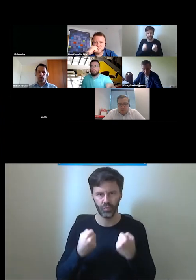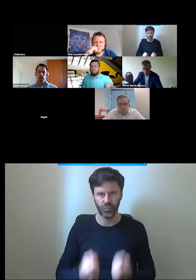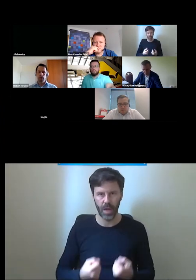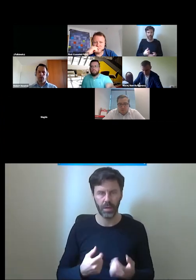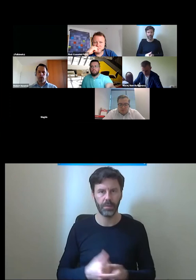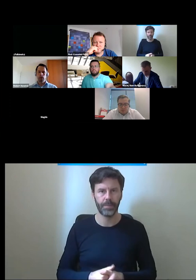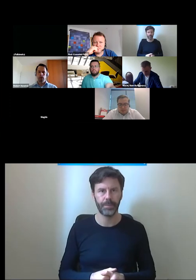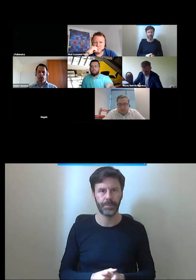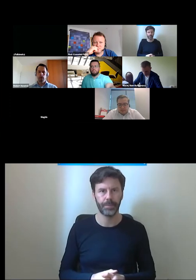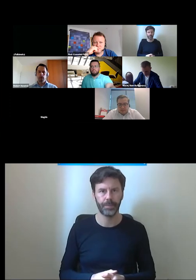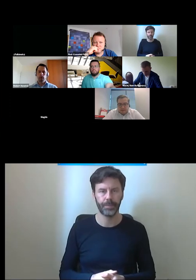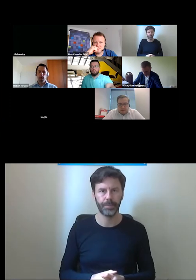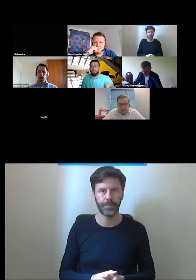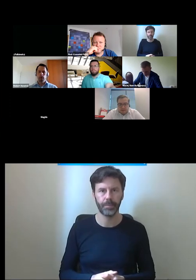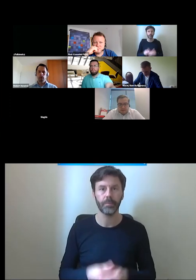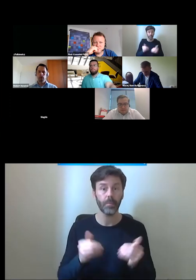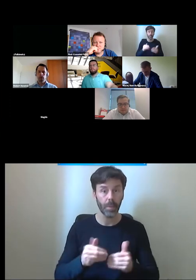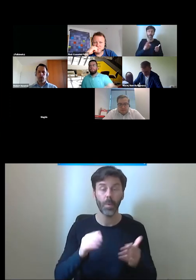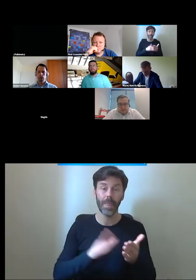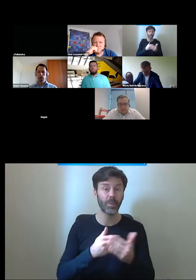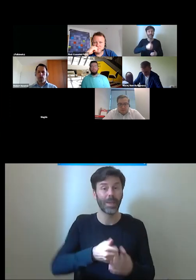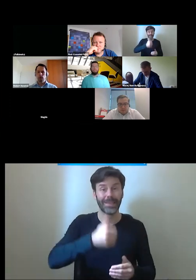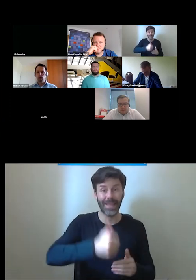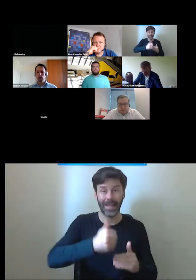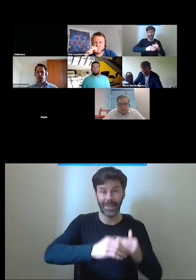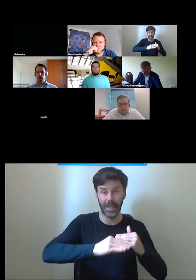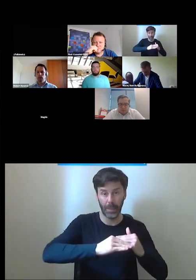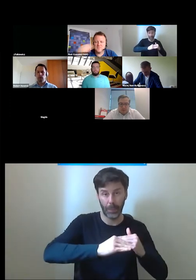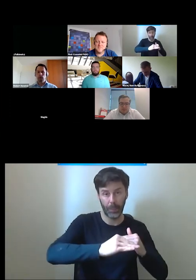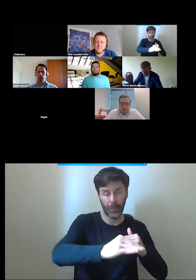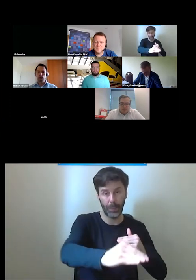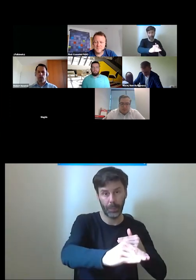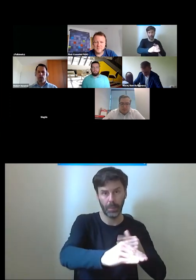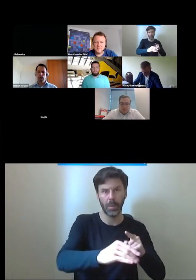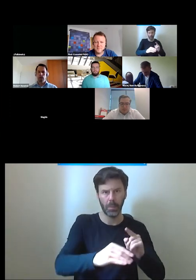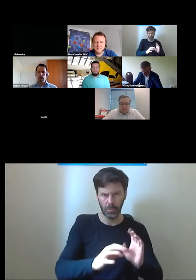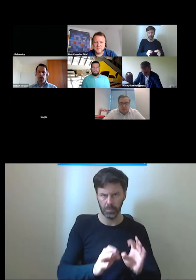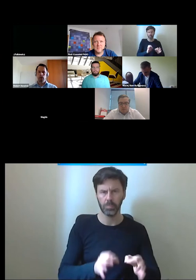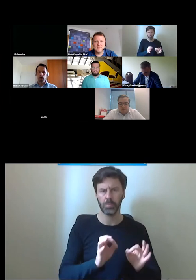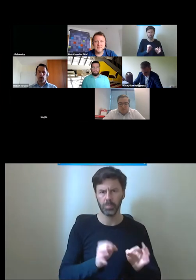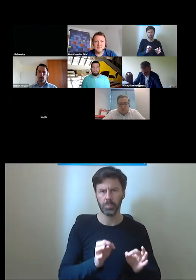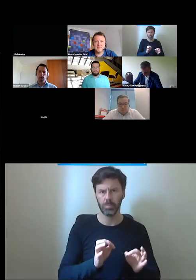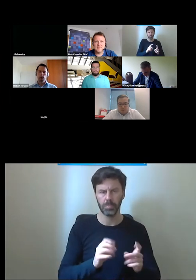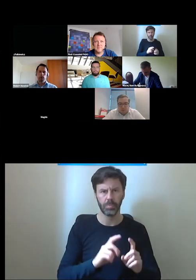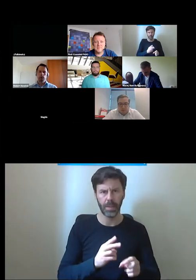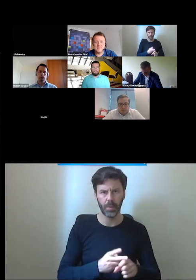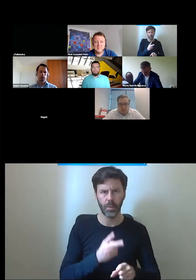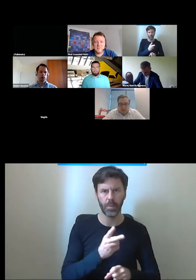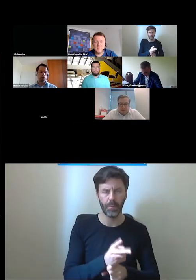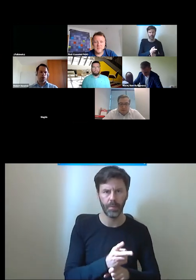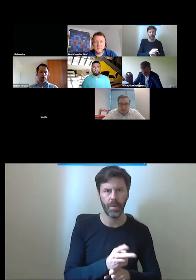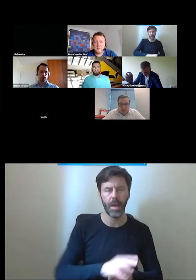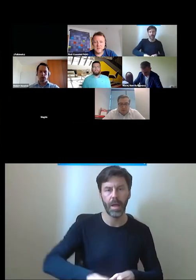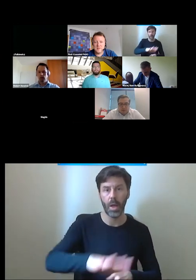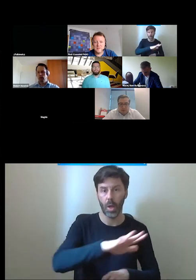dostosowaną no powiem generalnie stację od momentu wejścia czy tego styku z przestrzenią miejską właśnie na teren kolejowy